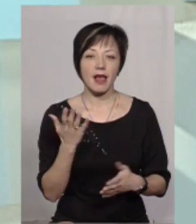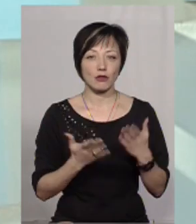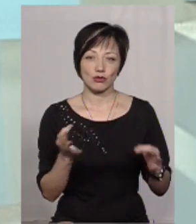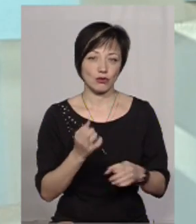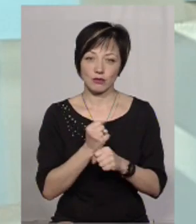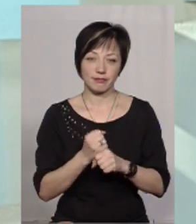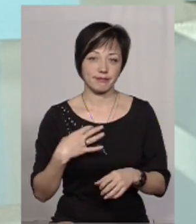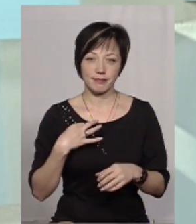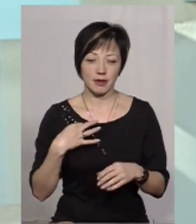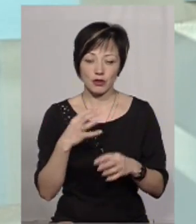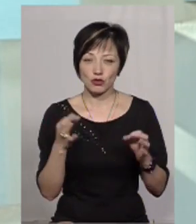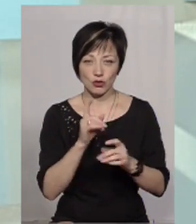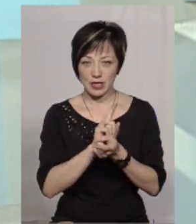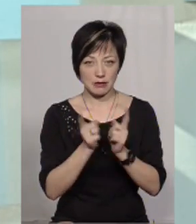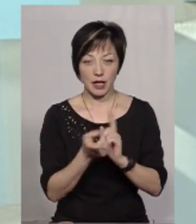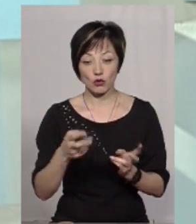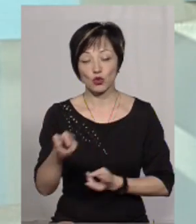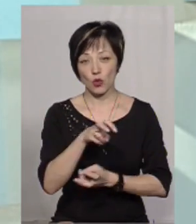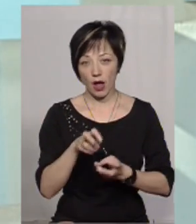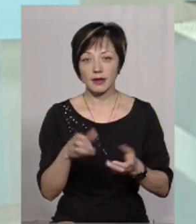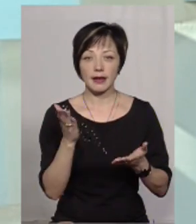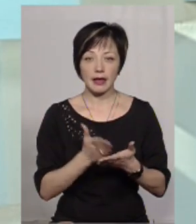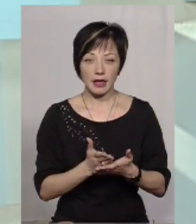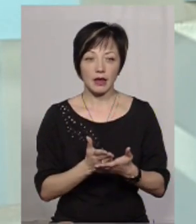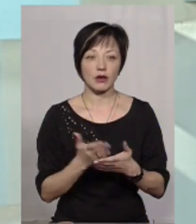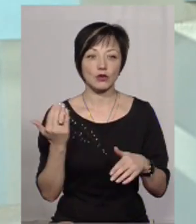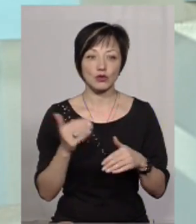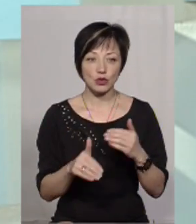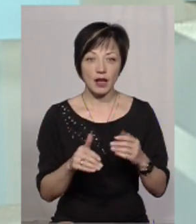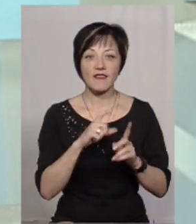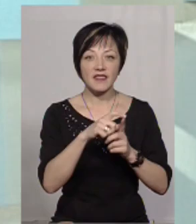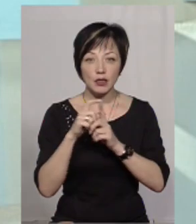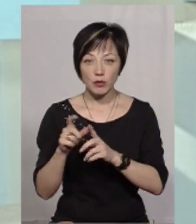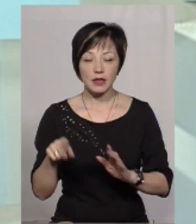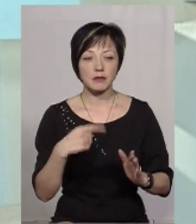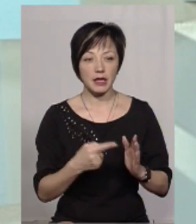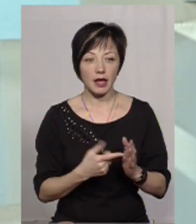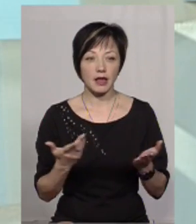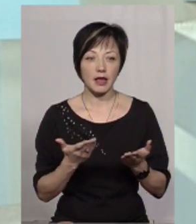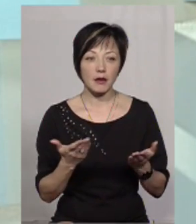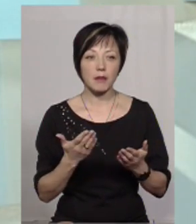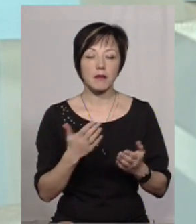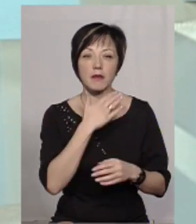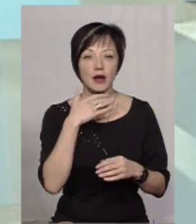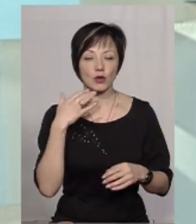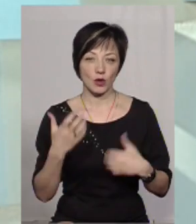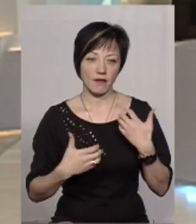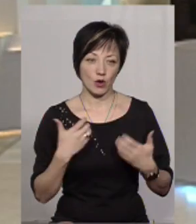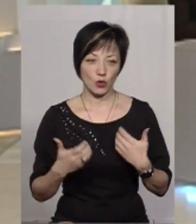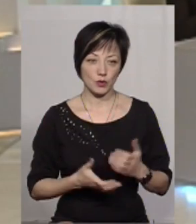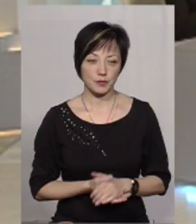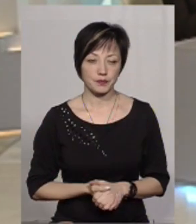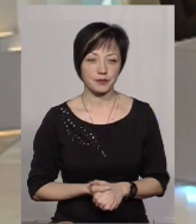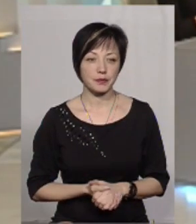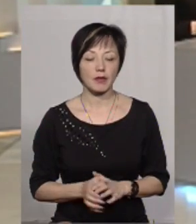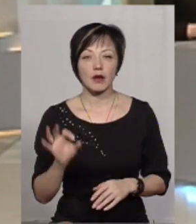камінь вода не тече, якщо шукати, то абсолютно є вже відповіді на ті запитання, які багатьох хвилюють.